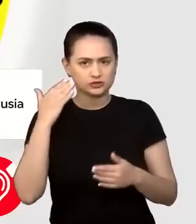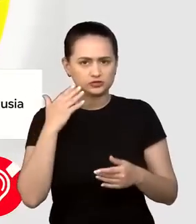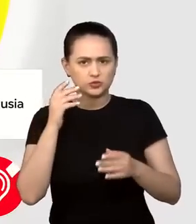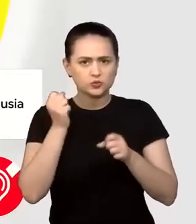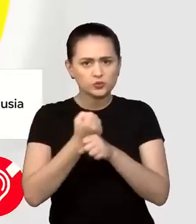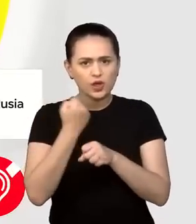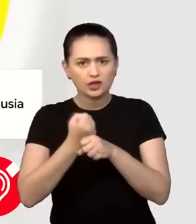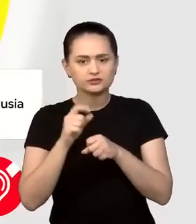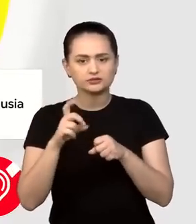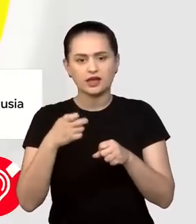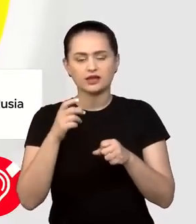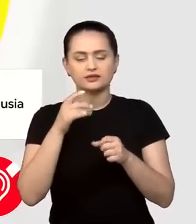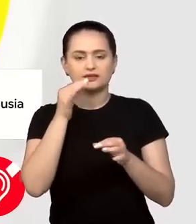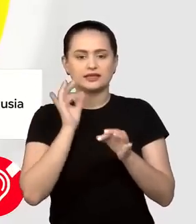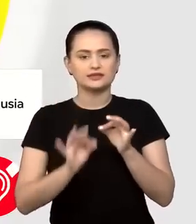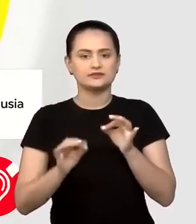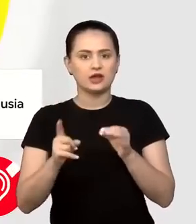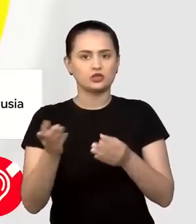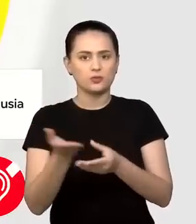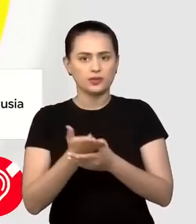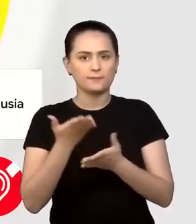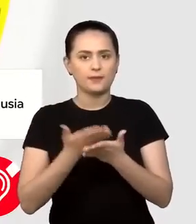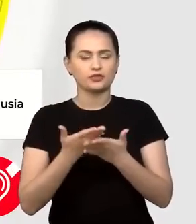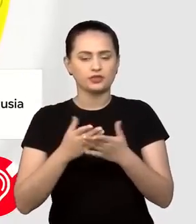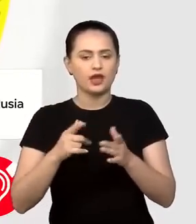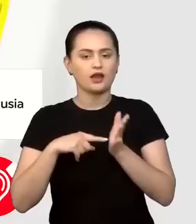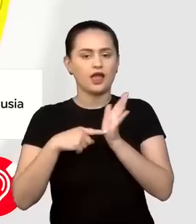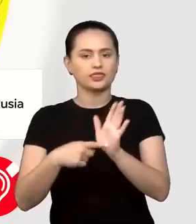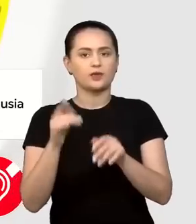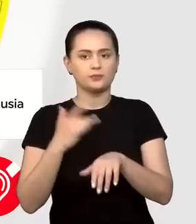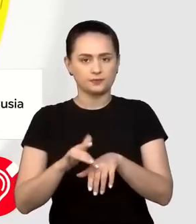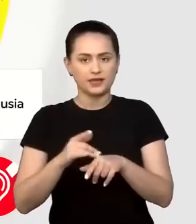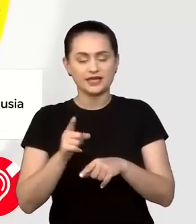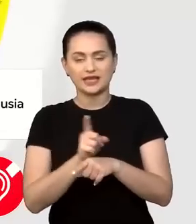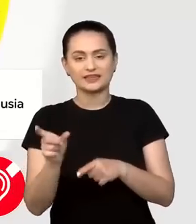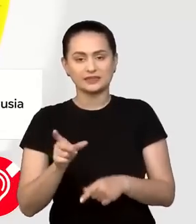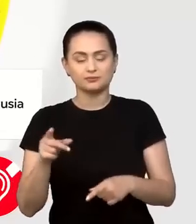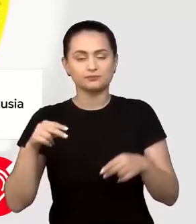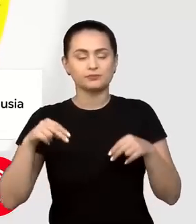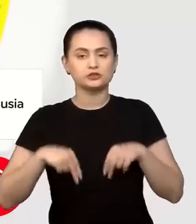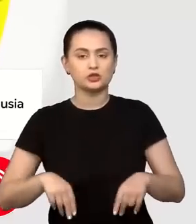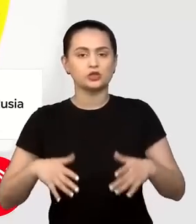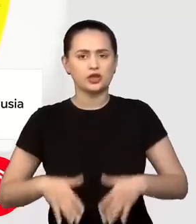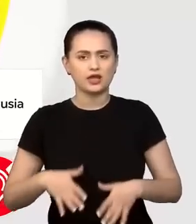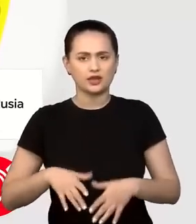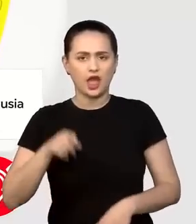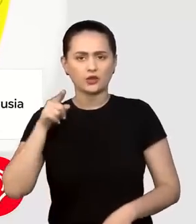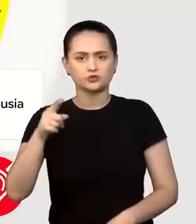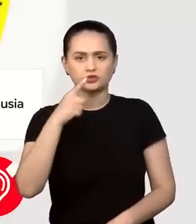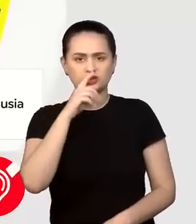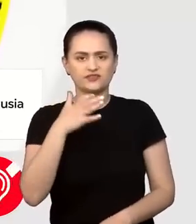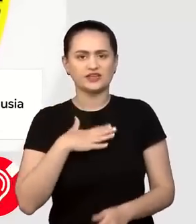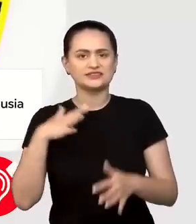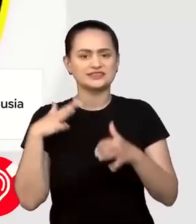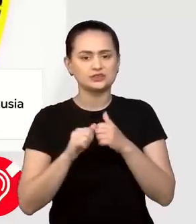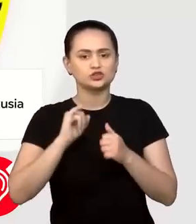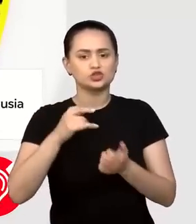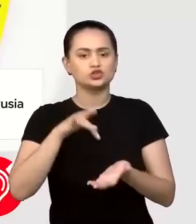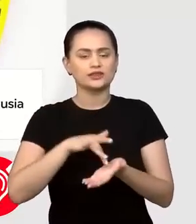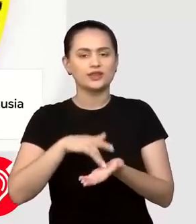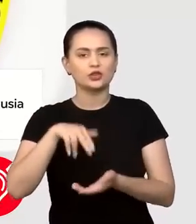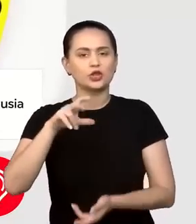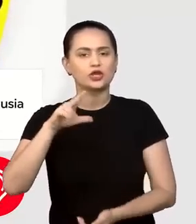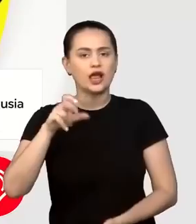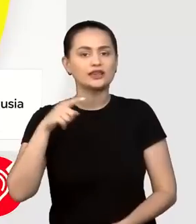declasificarea documentelor pentru a dezvălui probele. Între timp Zelensky acuză Rusia care vrea să distrugă și centrala nucleară de la Zaporoje